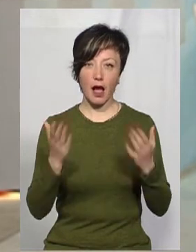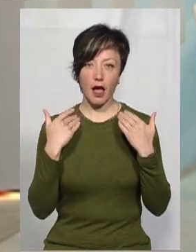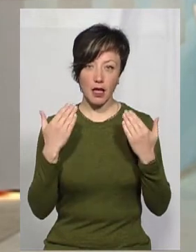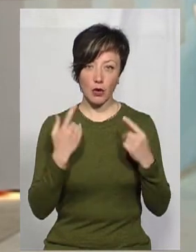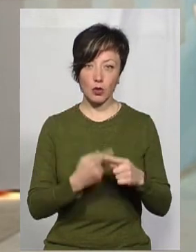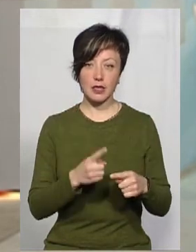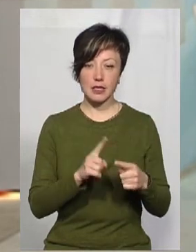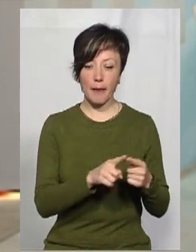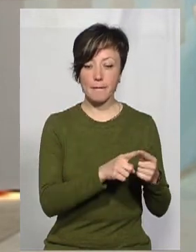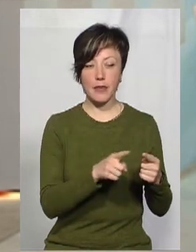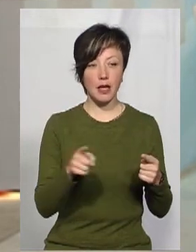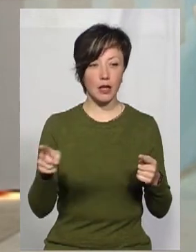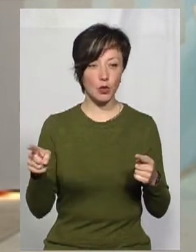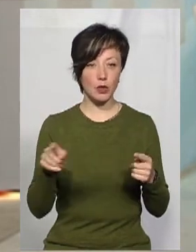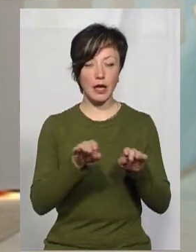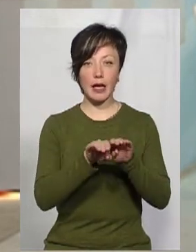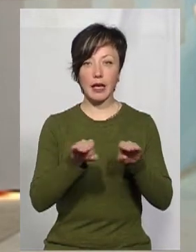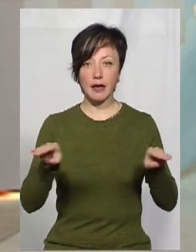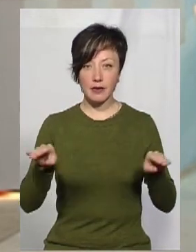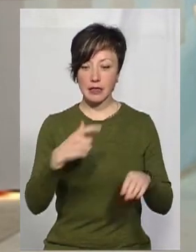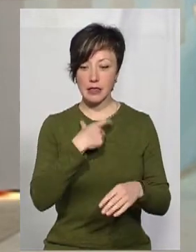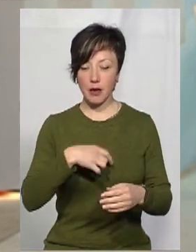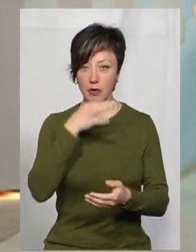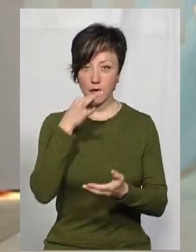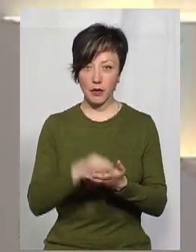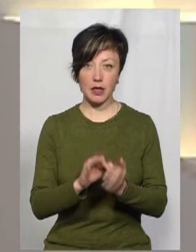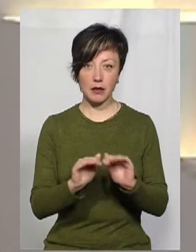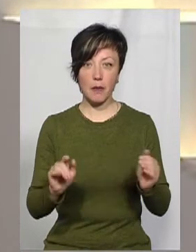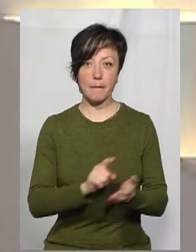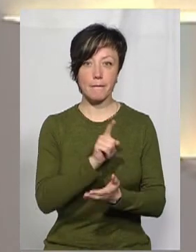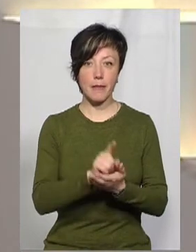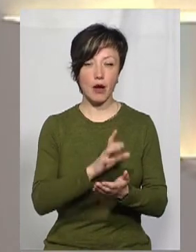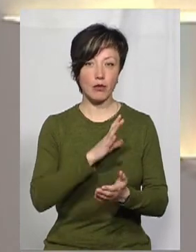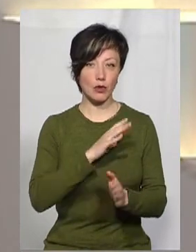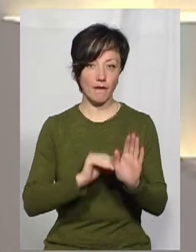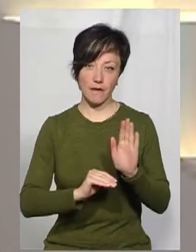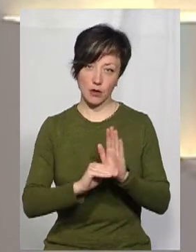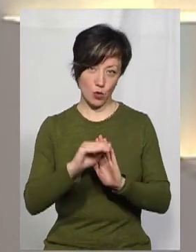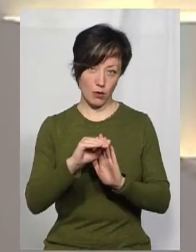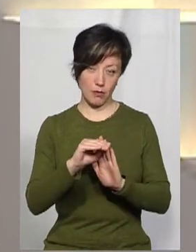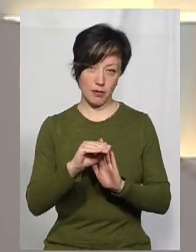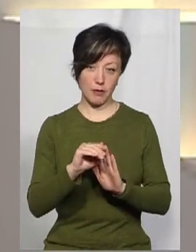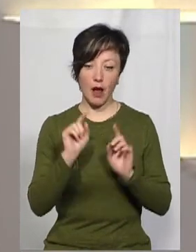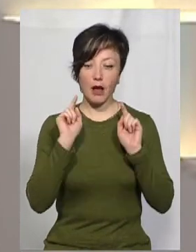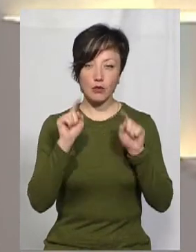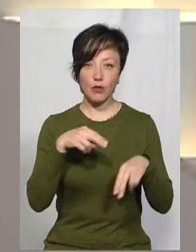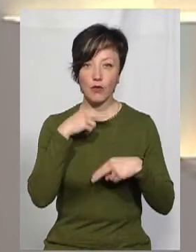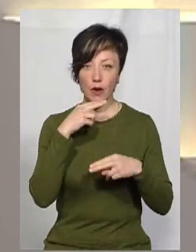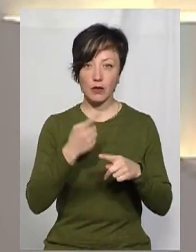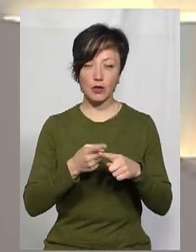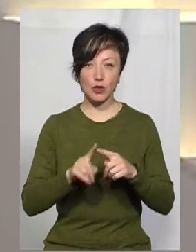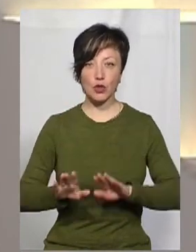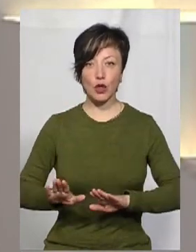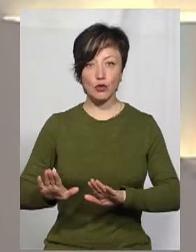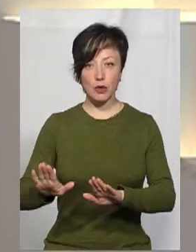у цей період рівень самовідповідальності учнів має бути дуже високим. Акцентувала увагу на